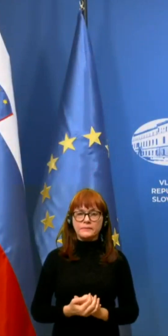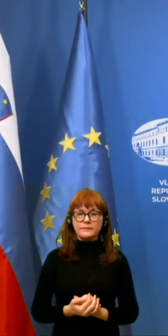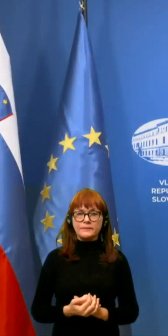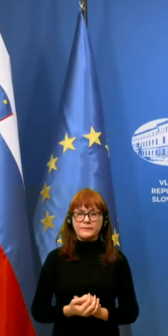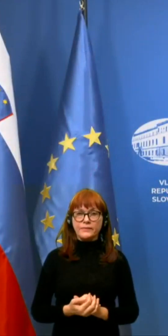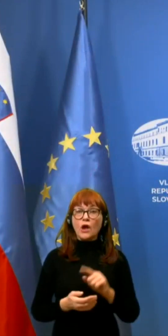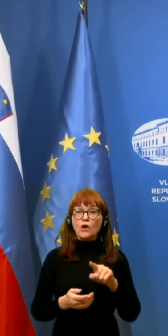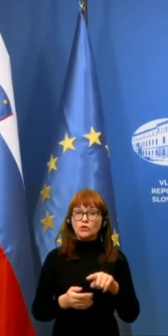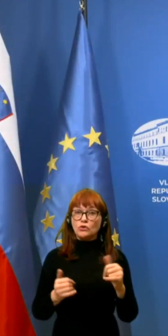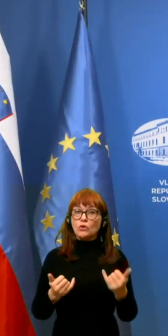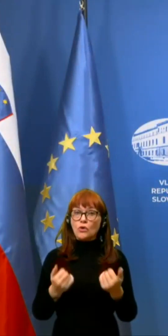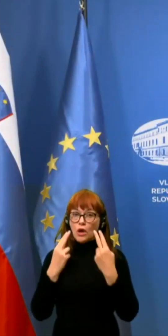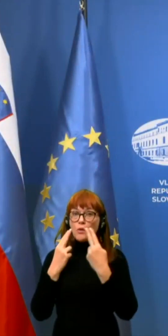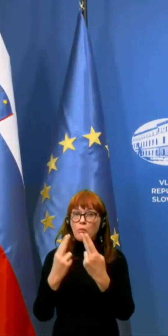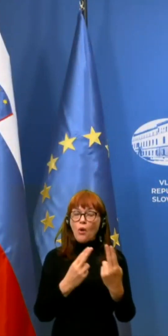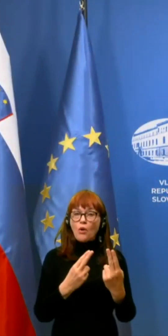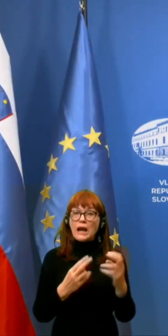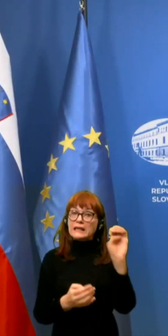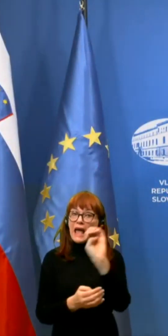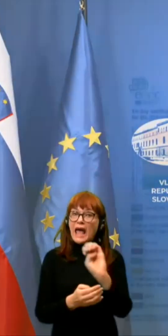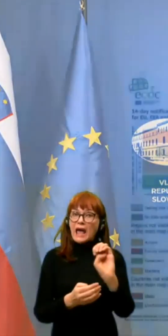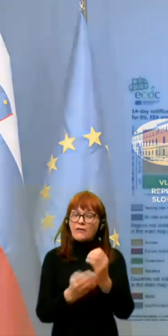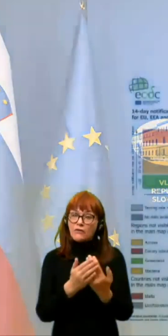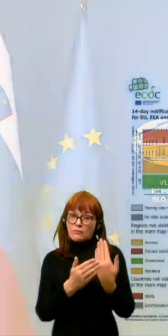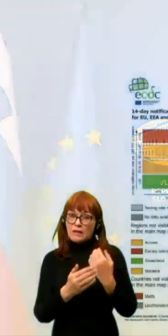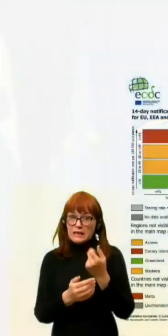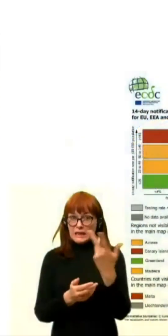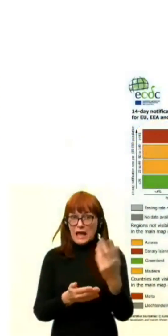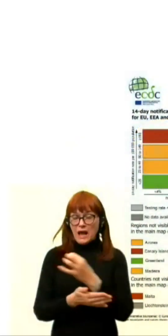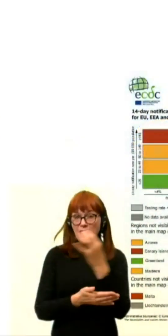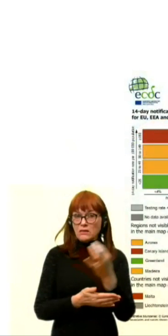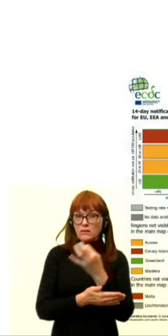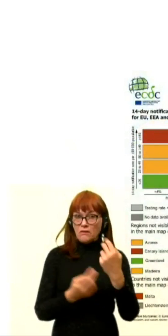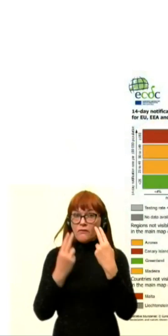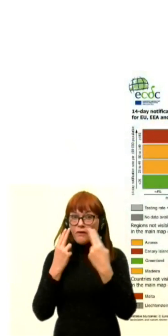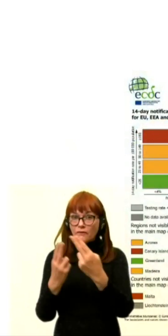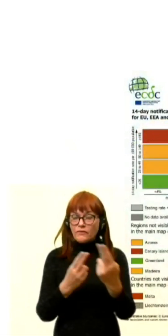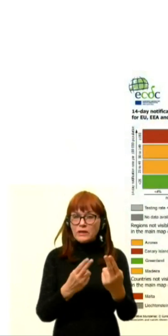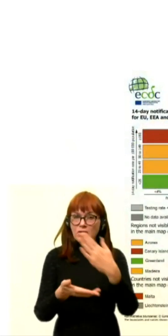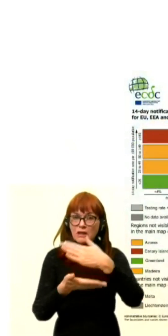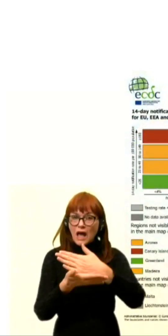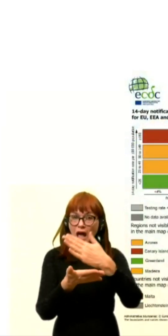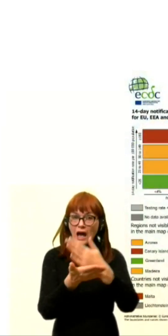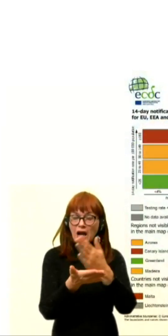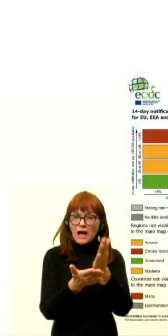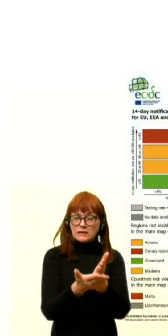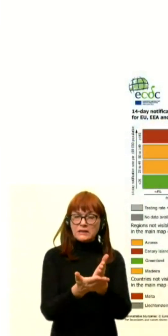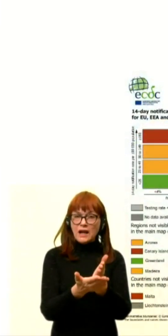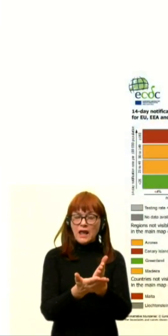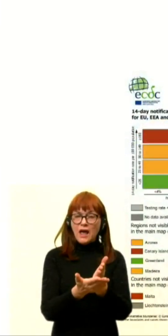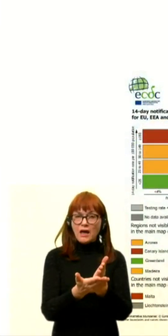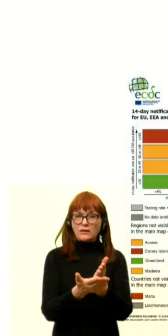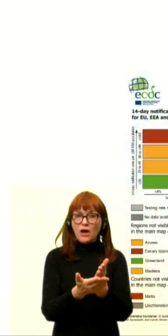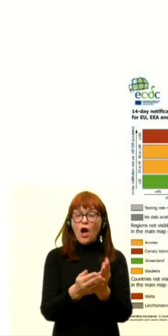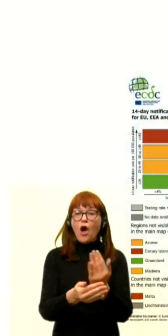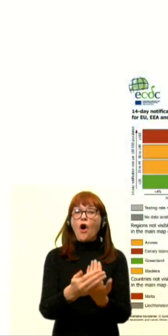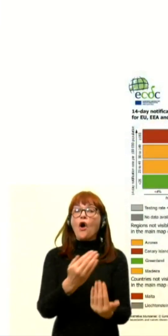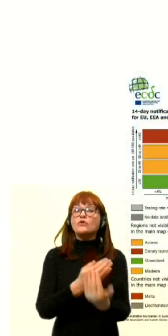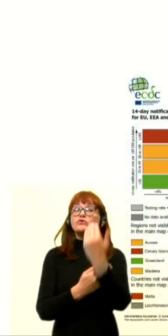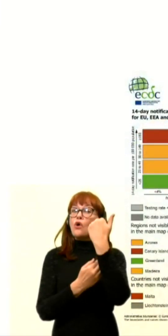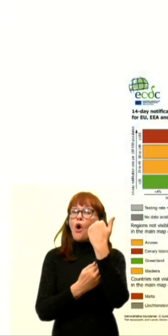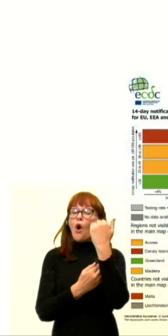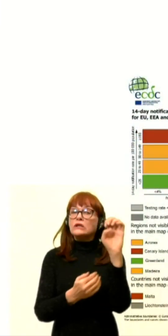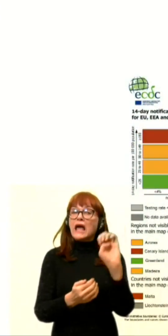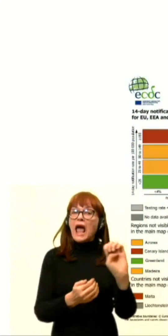To je pogled na Evropo pred nekaj dnevi. Vidite, da je bila razdeljena na vzhod Evrope,